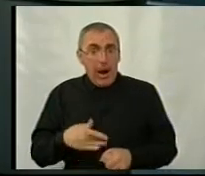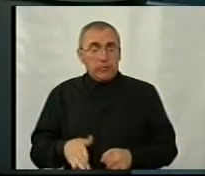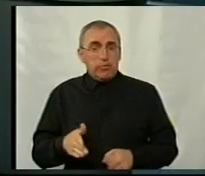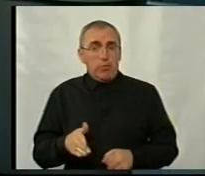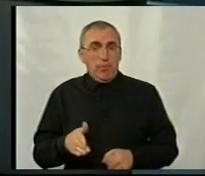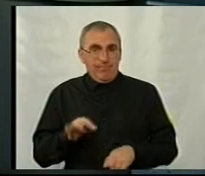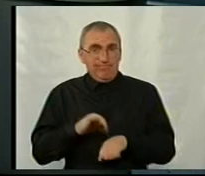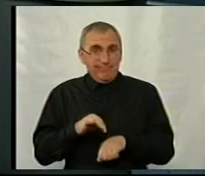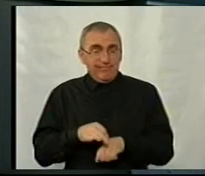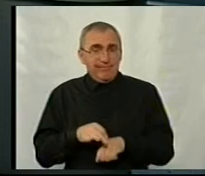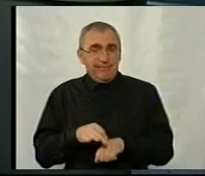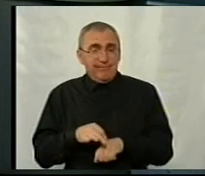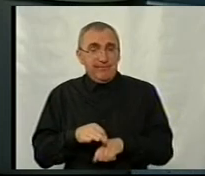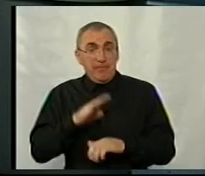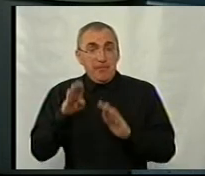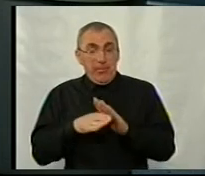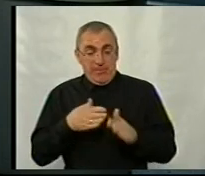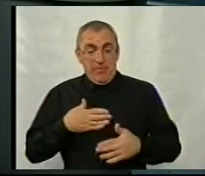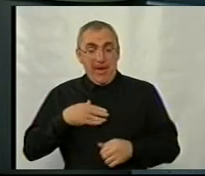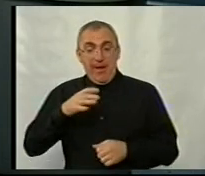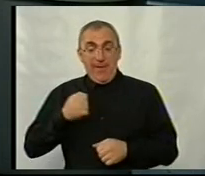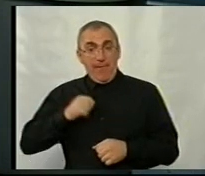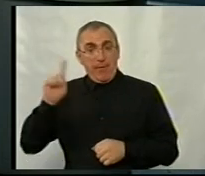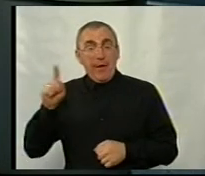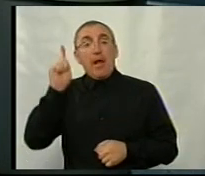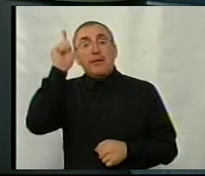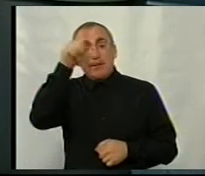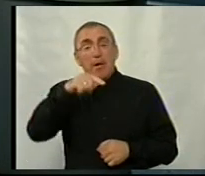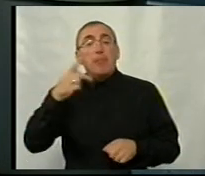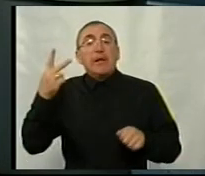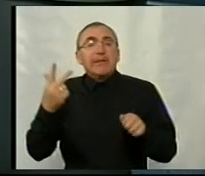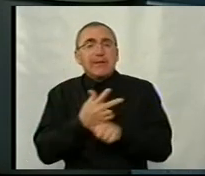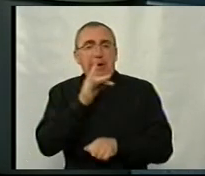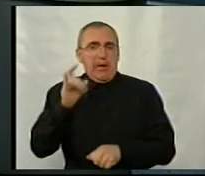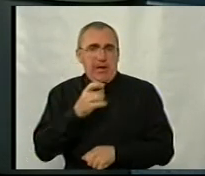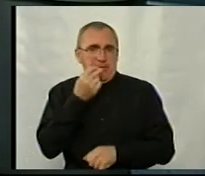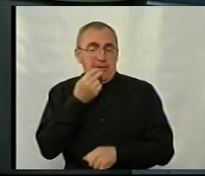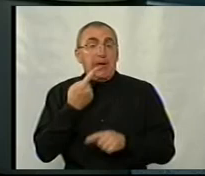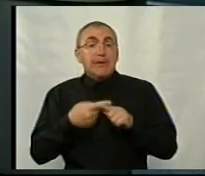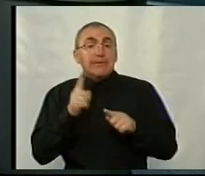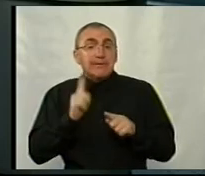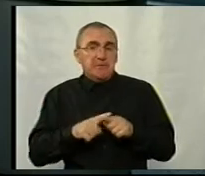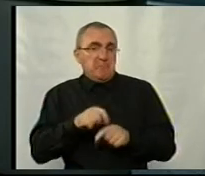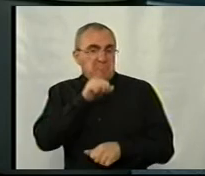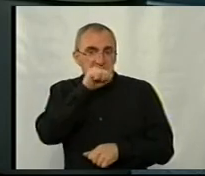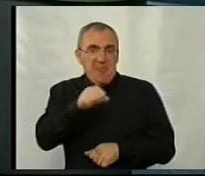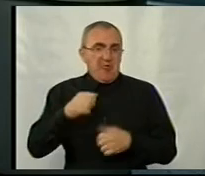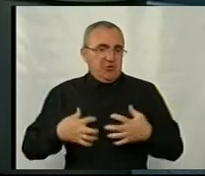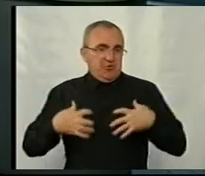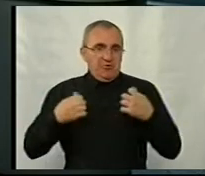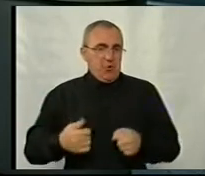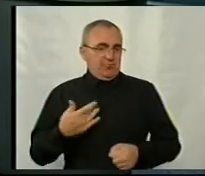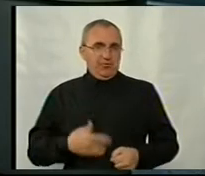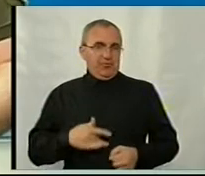під час моєї призовної комісії сказали, що там ж триразове харчування, а саме це запорука здорового шлунку.